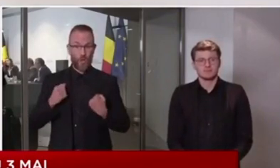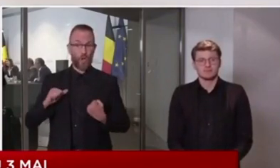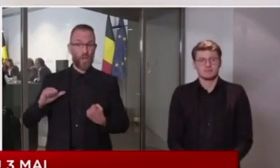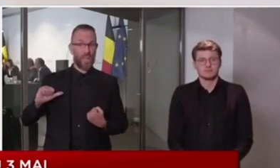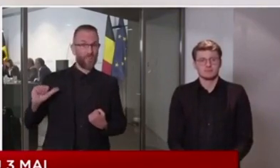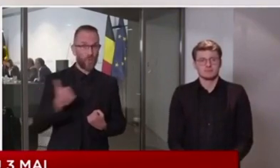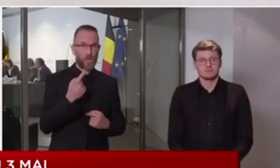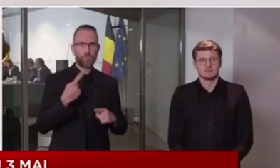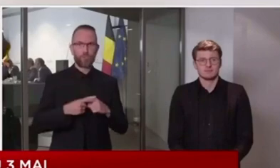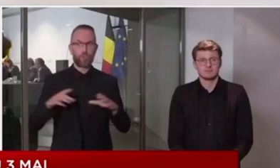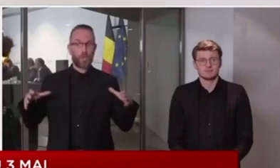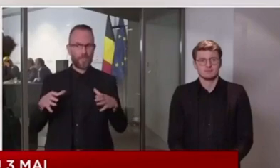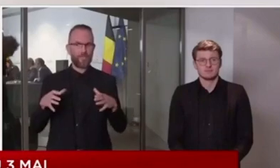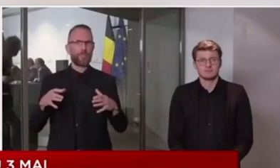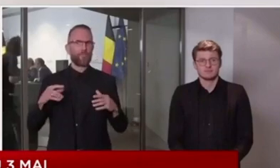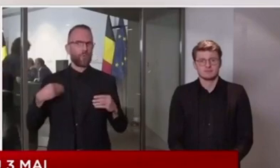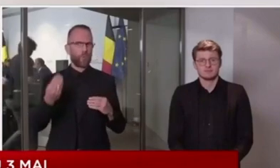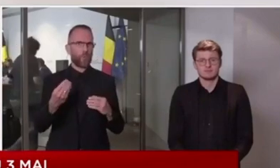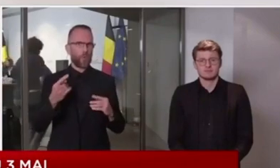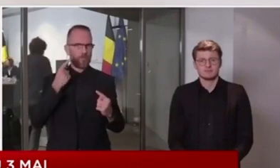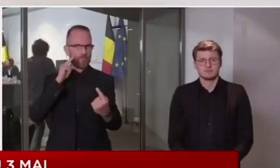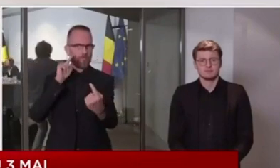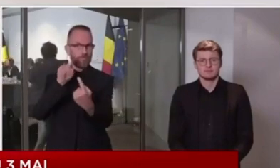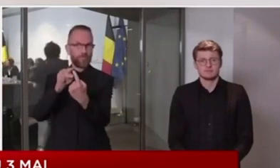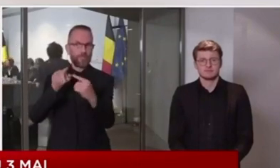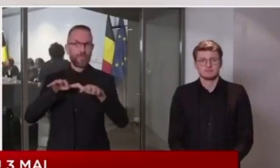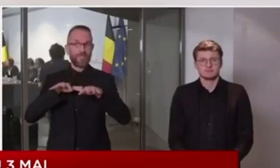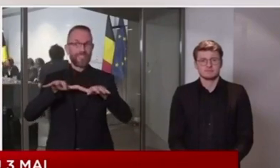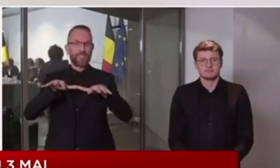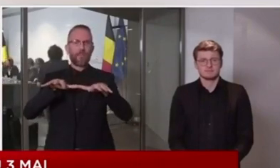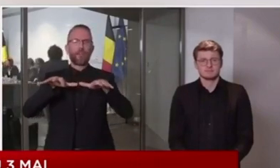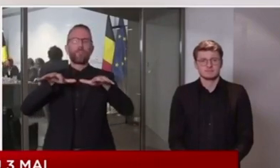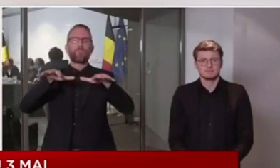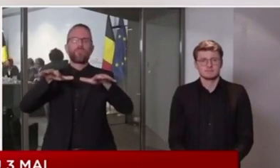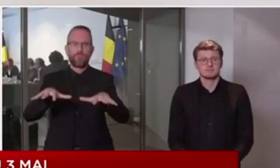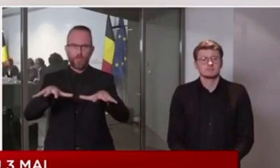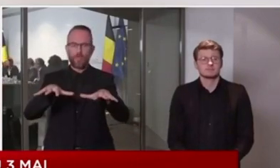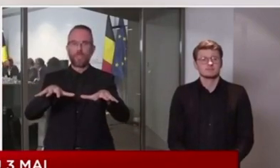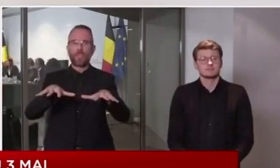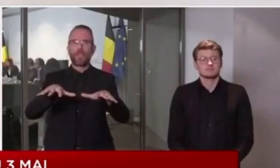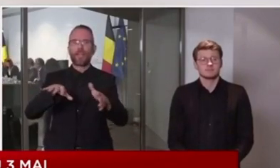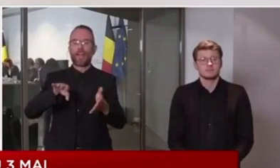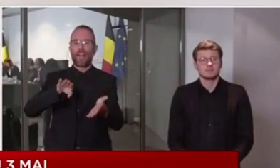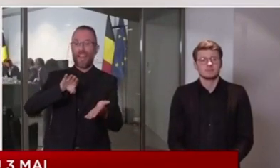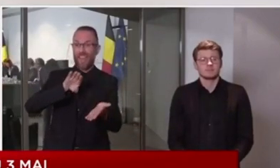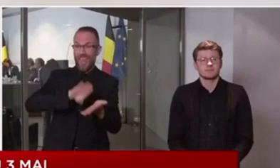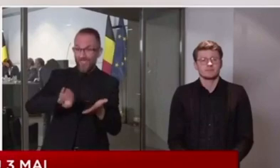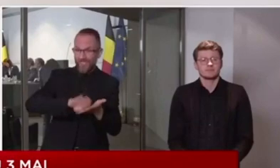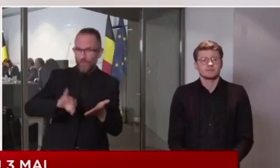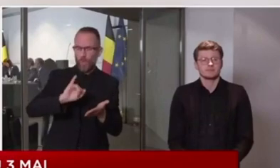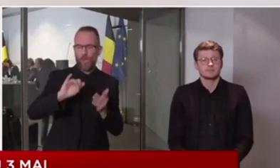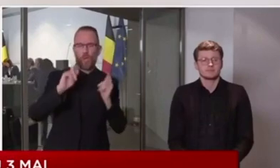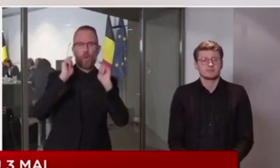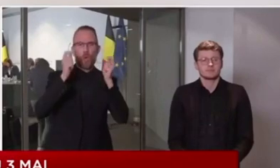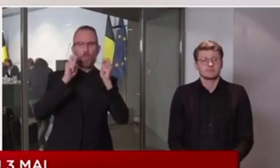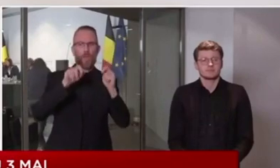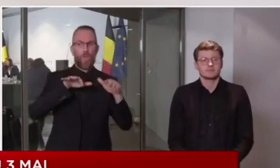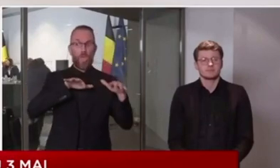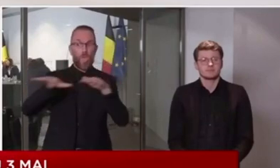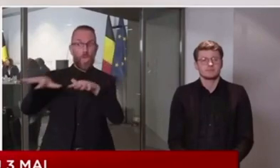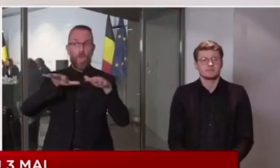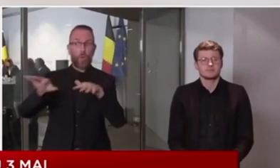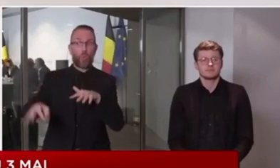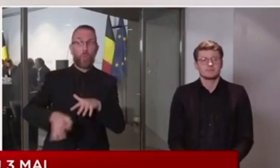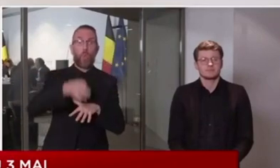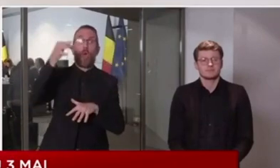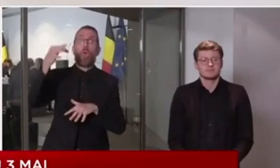la saturation de nos services hospitaliers et ce, afin de sauvegarder un maximum de vie. Ce qui